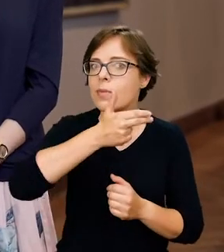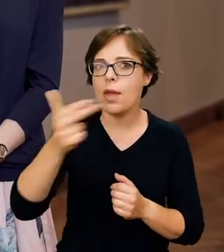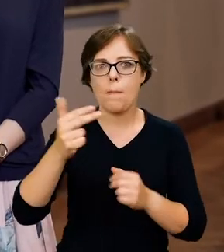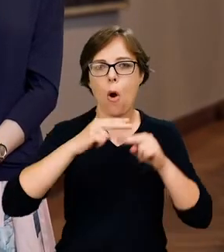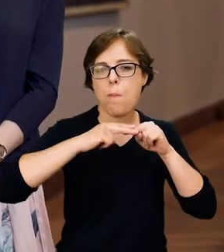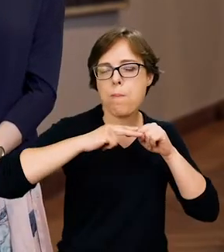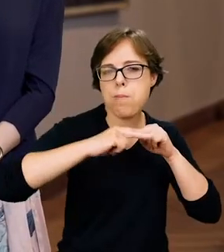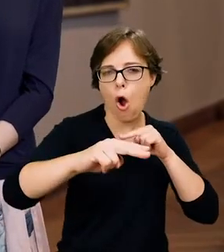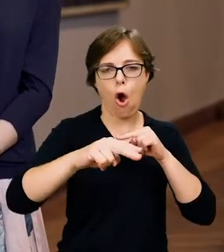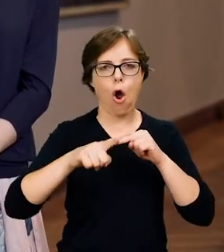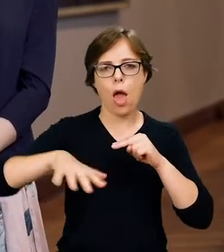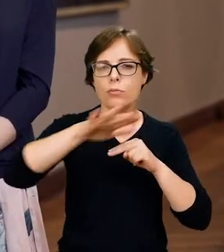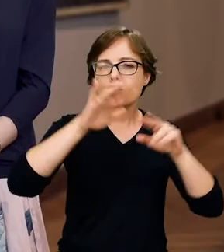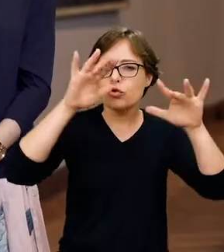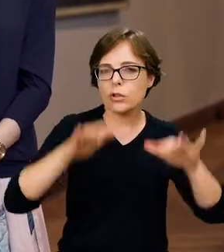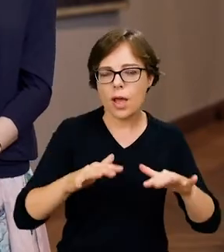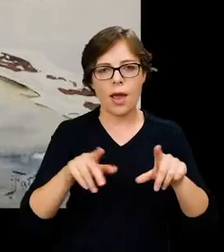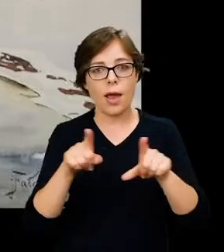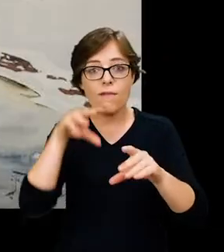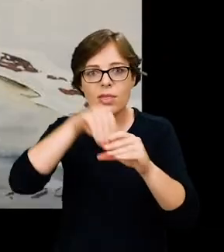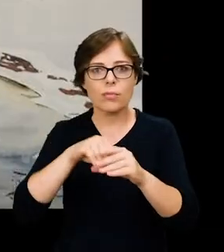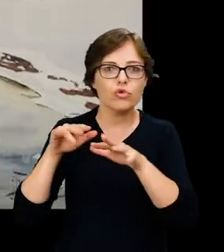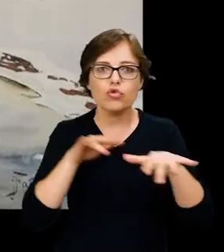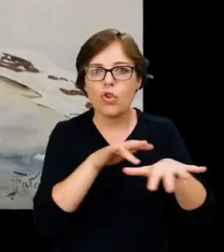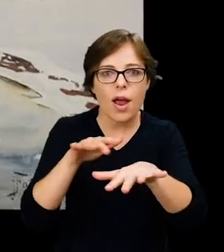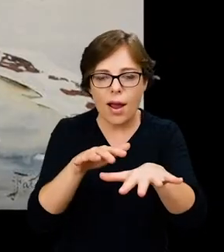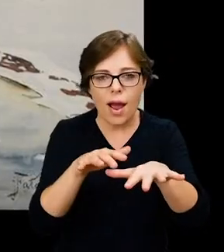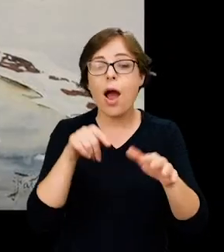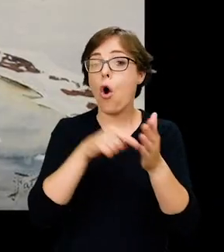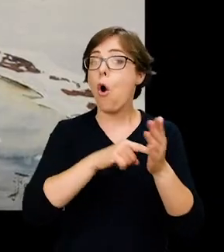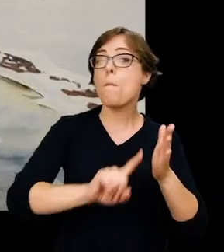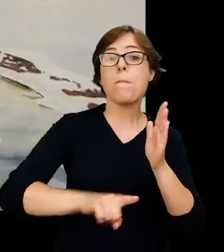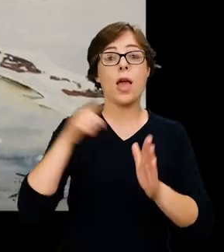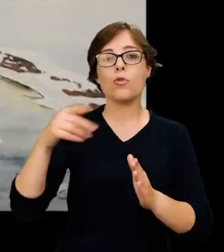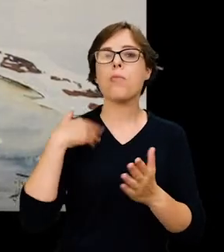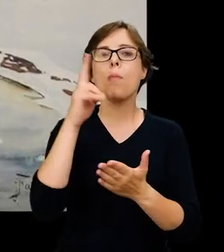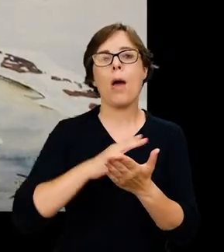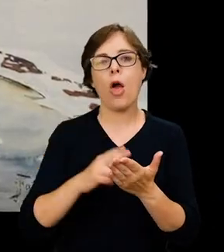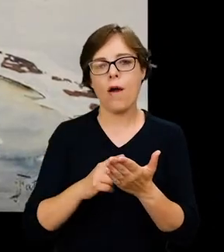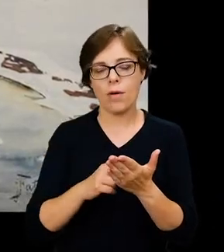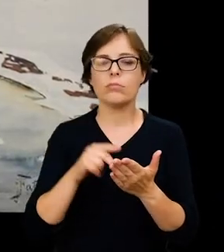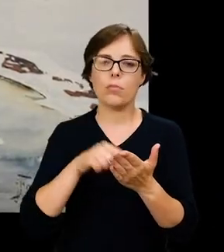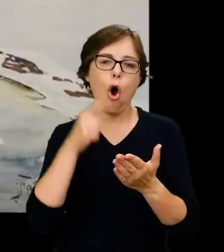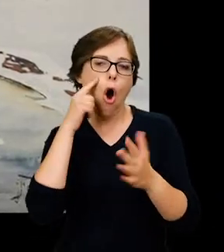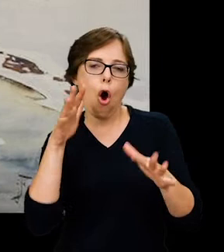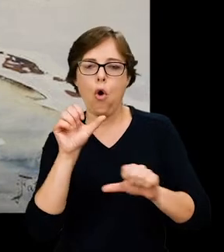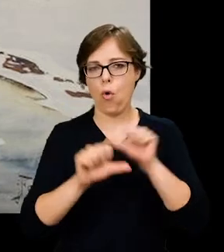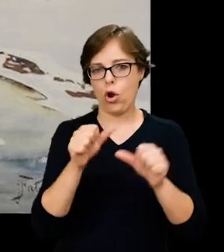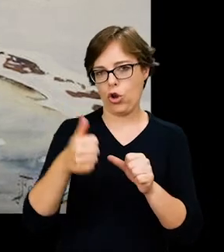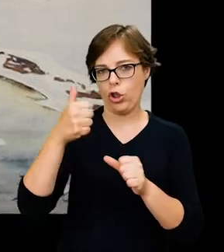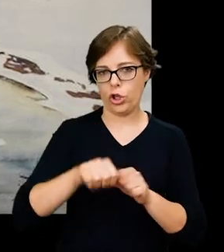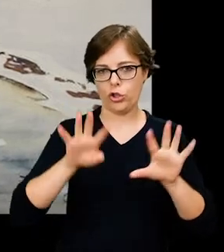pól, zwijącym się pośród nich potokiem czy rzeką, pojawia się po raz pierwszy w twórczości fałata około